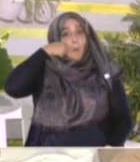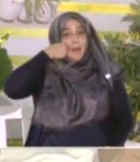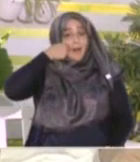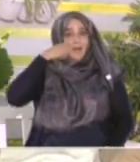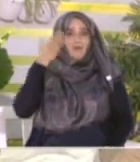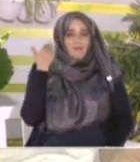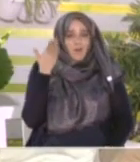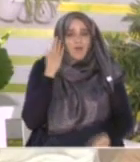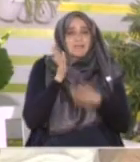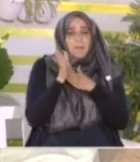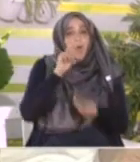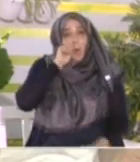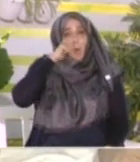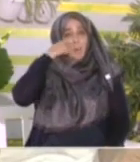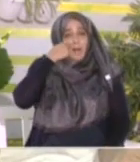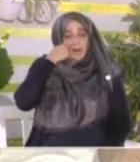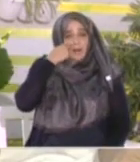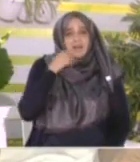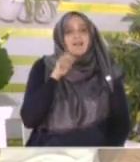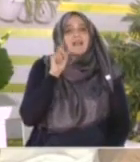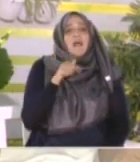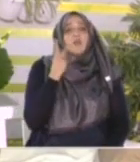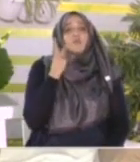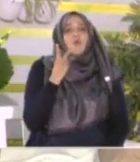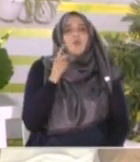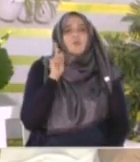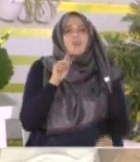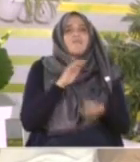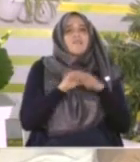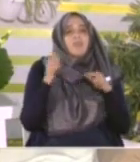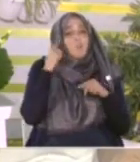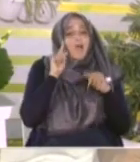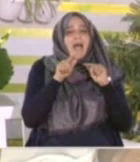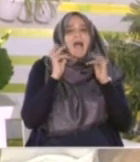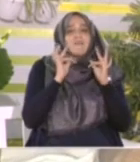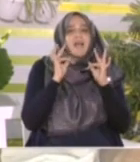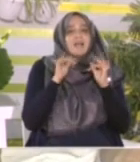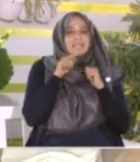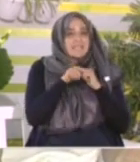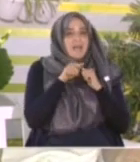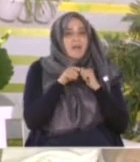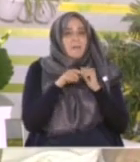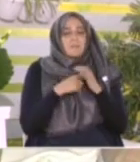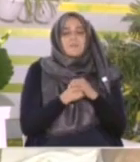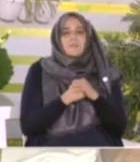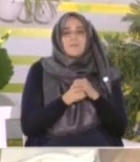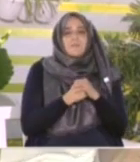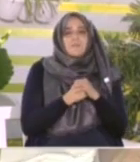وبالمناسبة عمر له موقفان كبيران متعلقان بالمقام